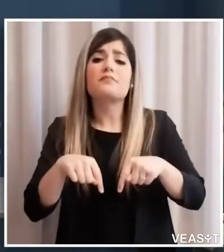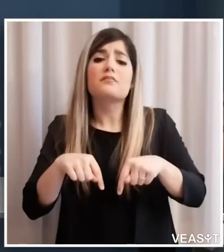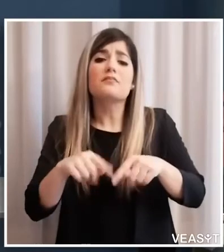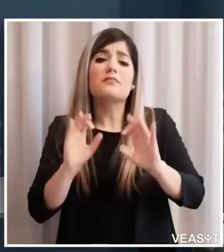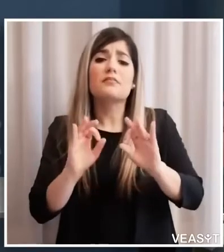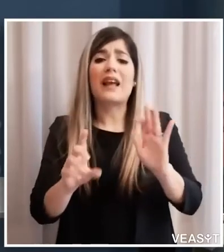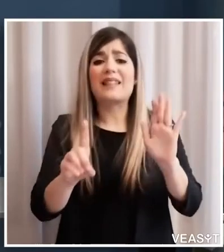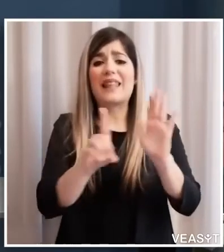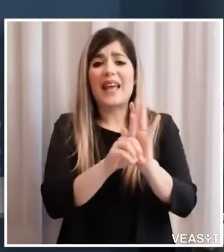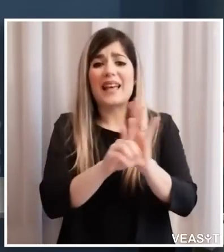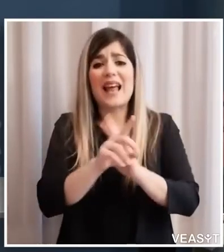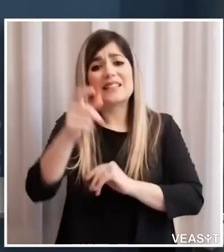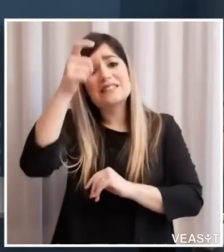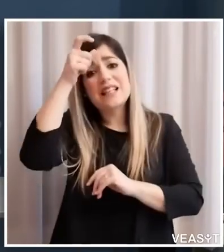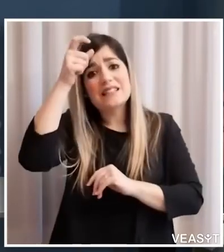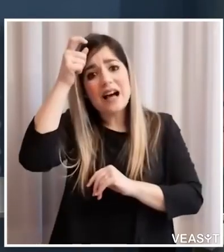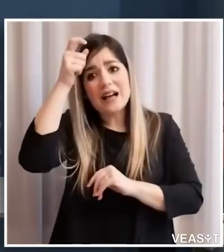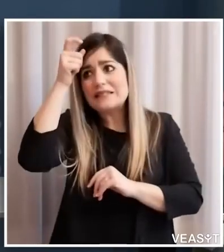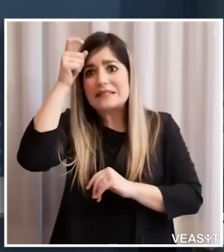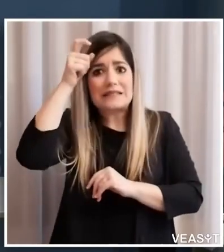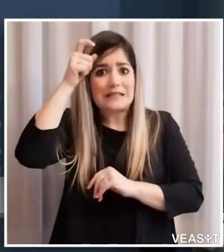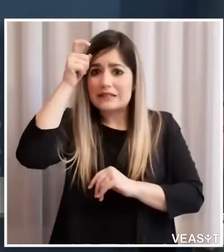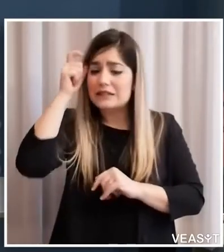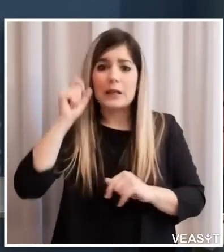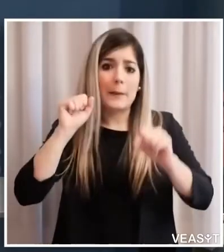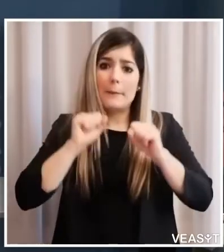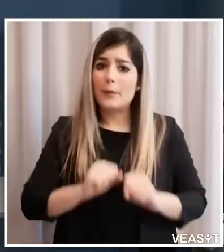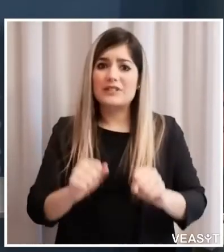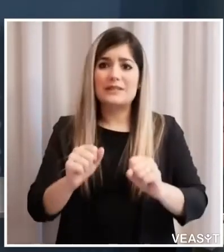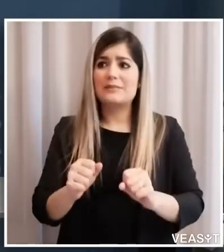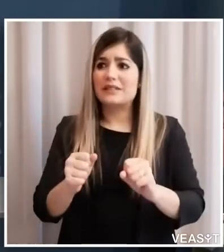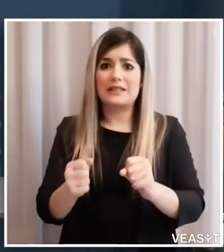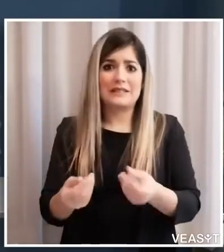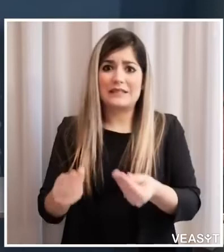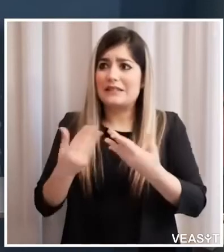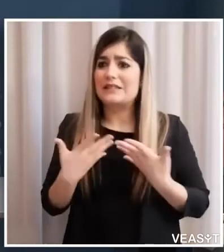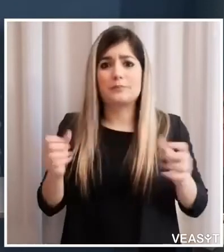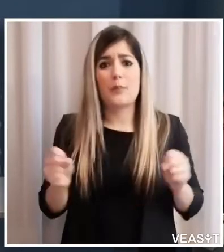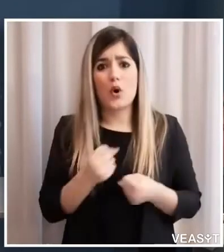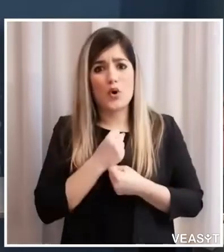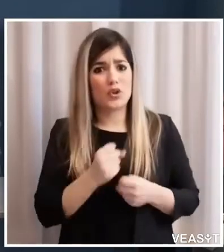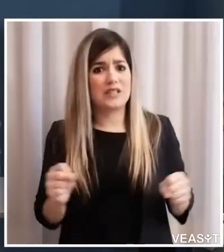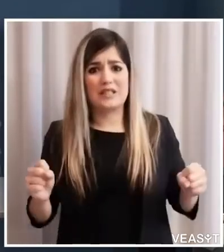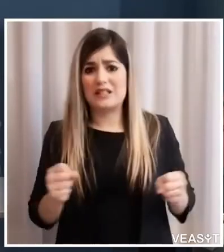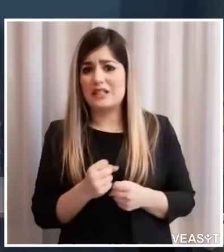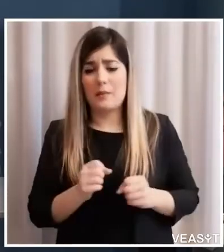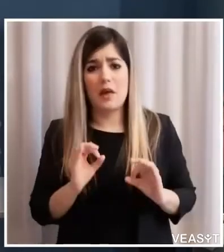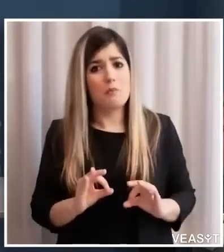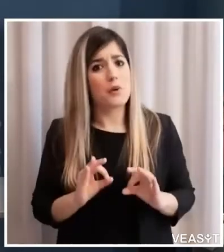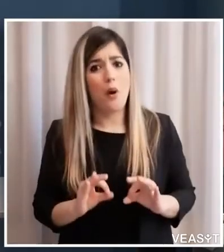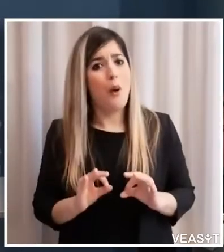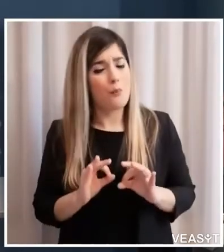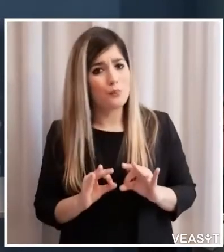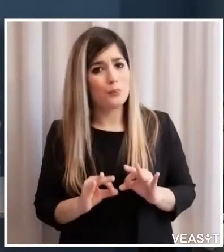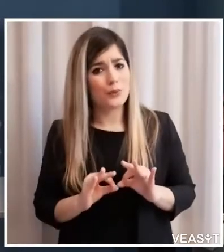ci danno possibilità o non ci danno la possibilità di mettere